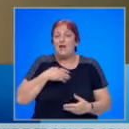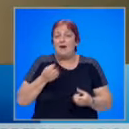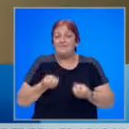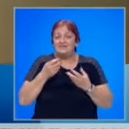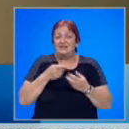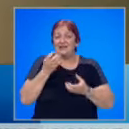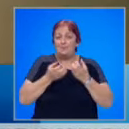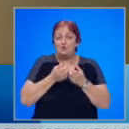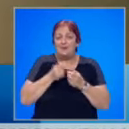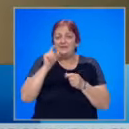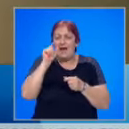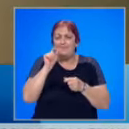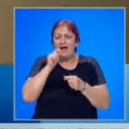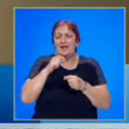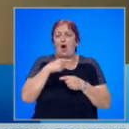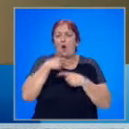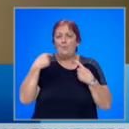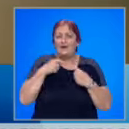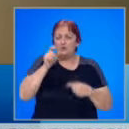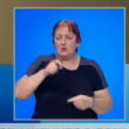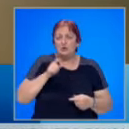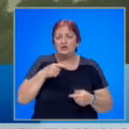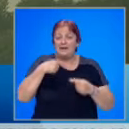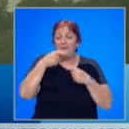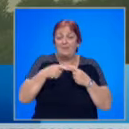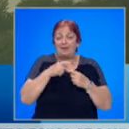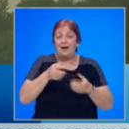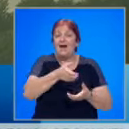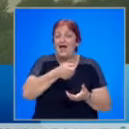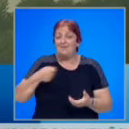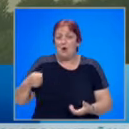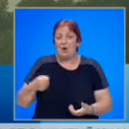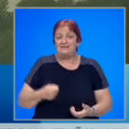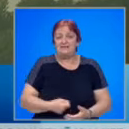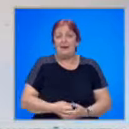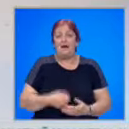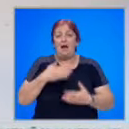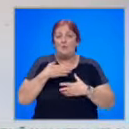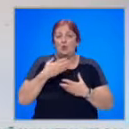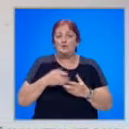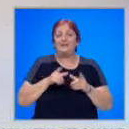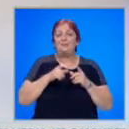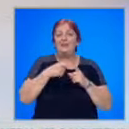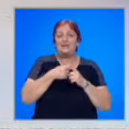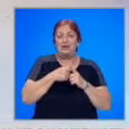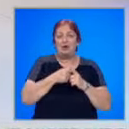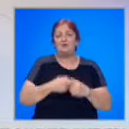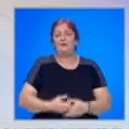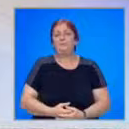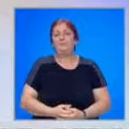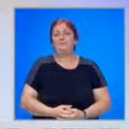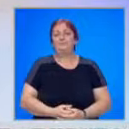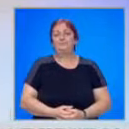възникнали такива, при най-малка опасност за хората ще се преминава към евакуация. Благодаря ти, Милена Кирова, за спешното